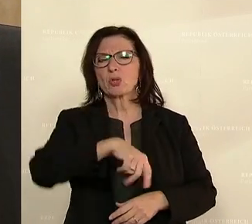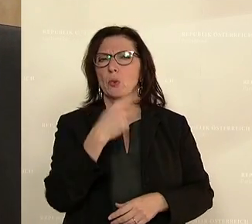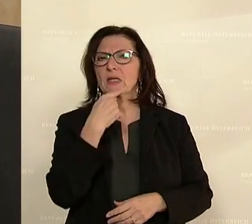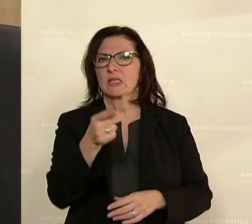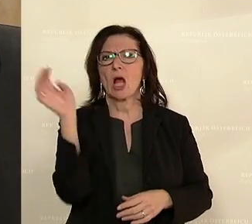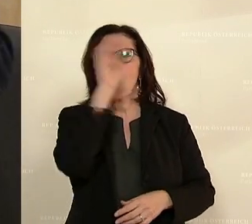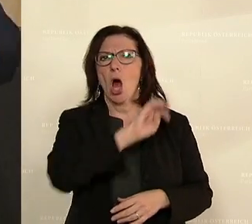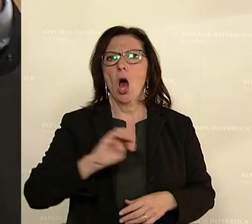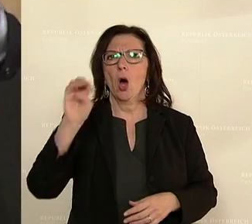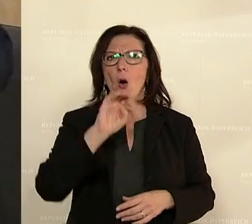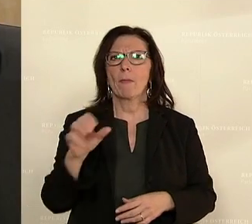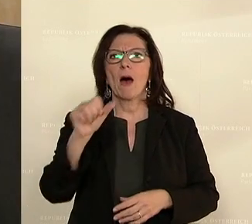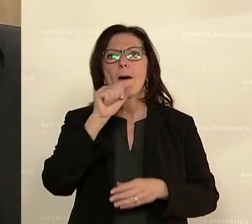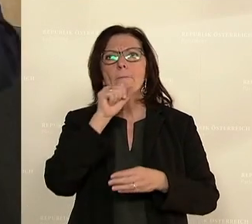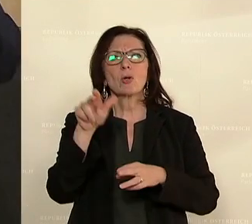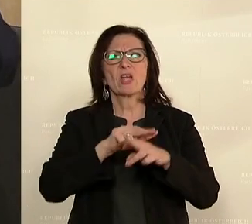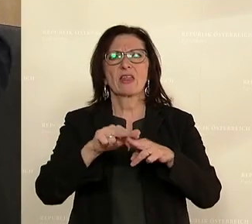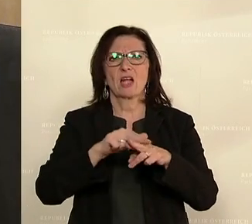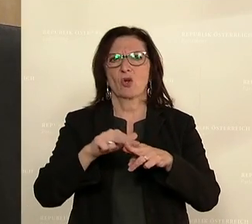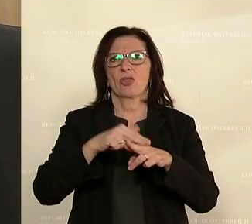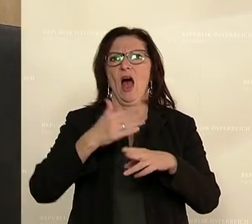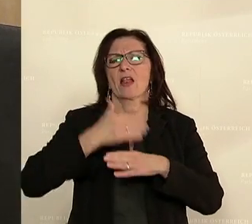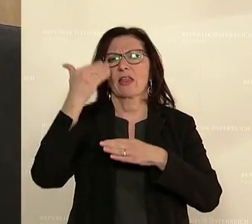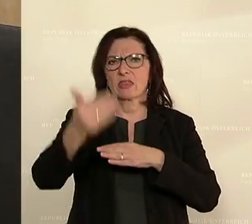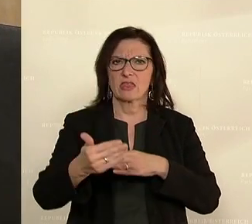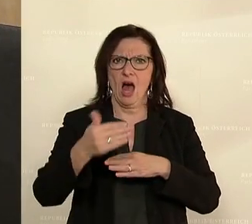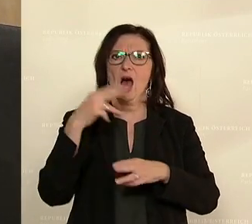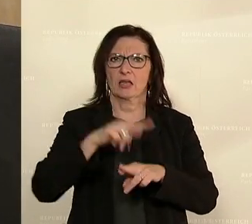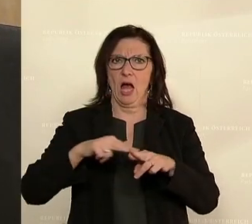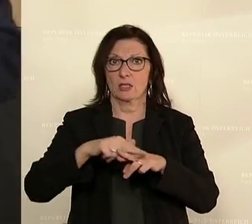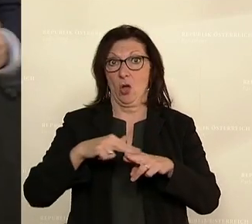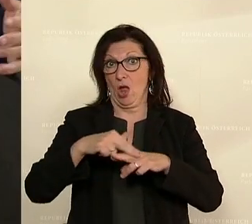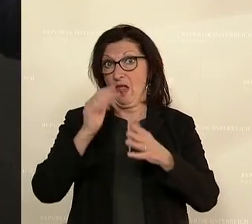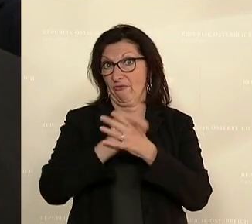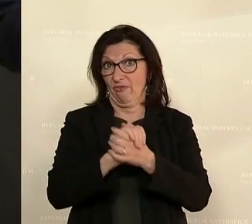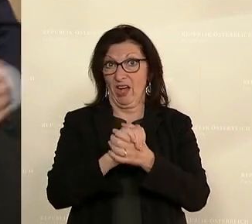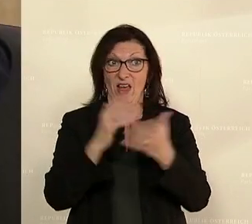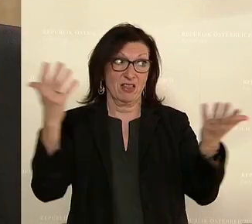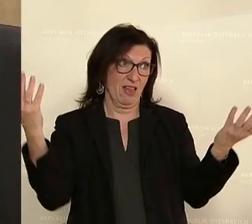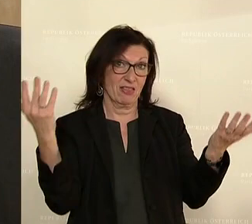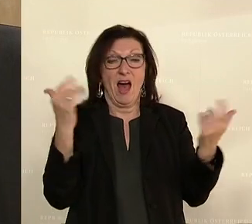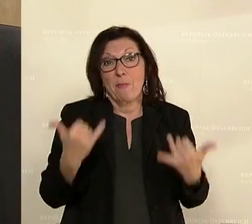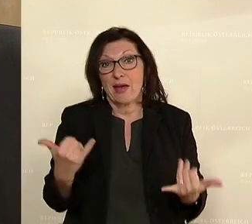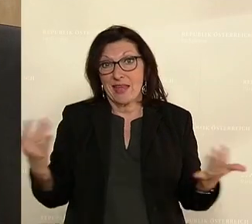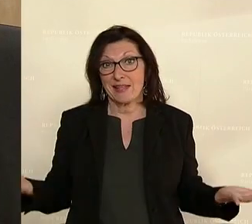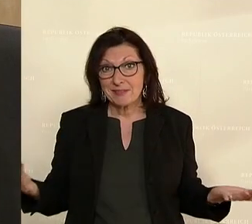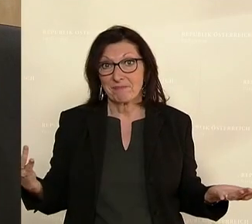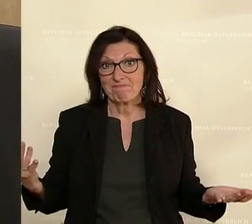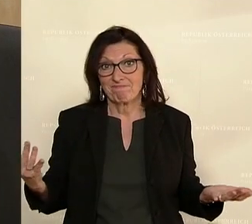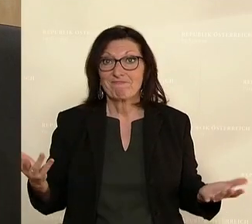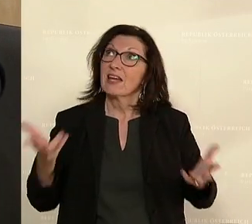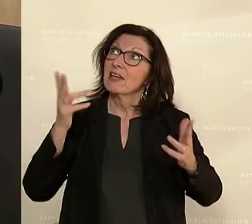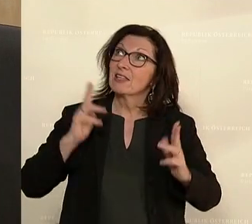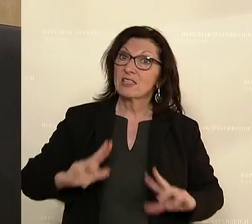leben in einem postnationalen Paradies des Friedens, während außerhalb noch die Regeln der Macht gelten. Ja, wir sind irgendwo schrittweise aus diesem